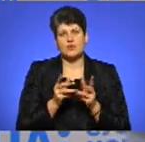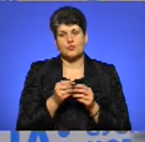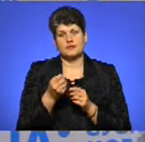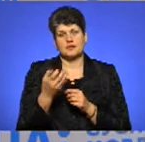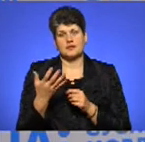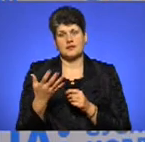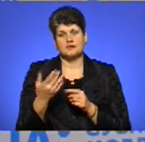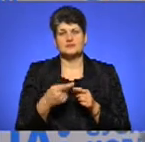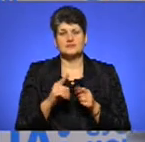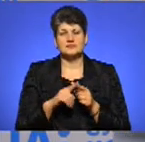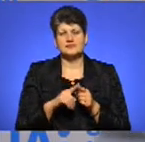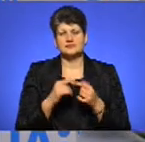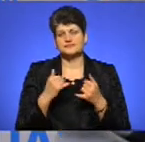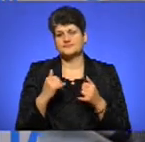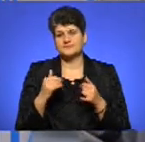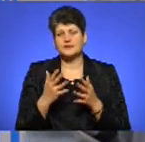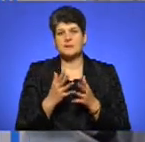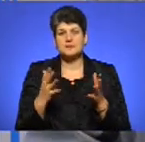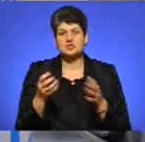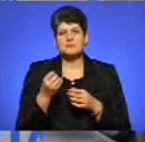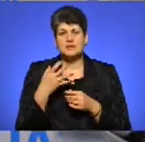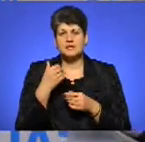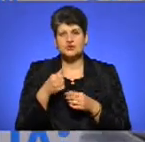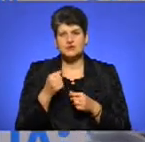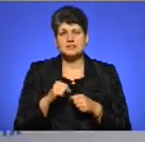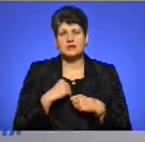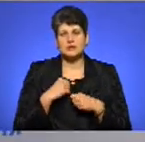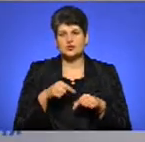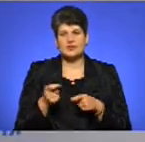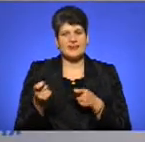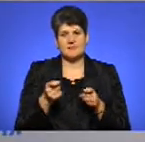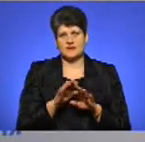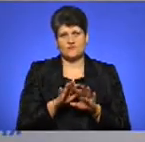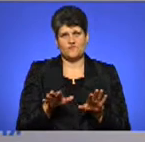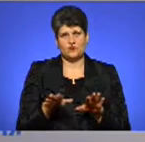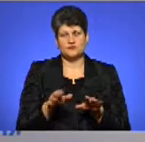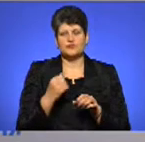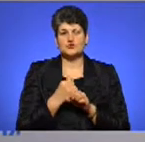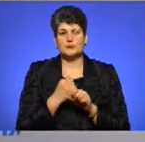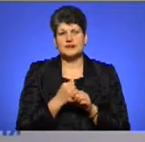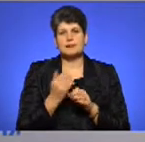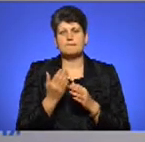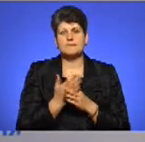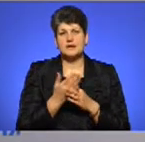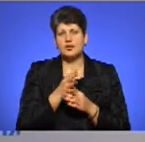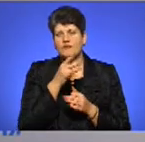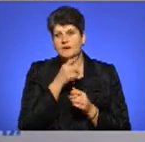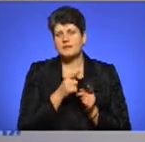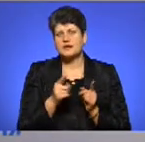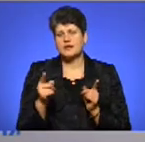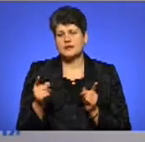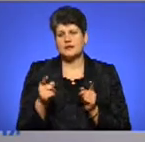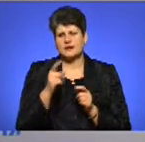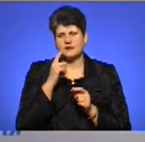Ну це парадокс взагалі, тому що більше 15 років автомобілю стараються сюди не завозити. Вони зробили пільговий період. Я не можу зрозуміти, це якісь